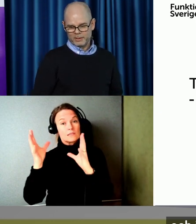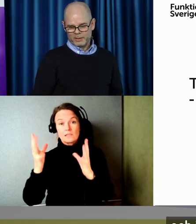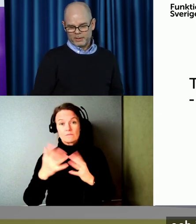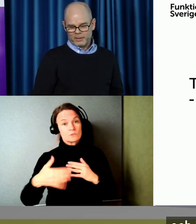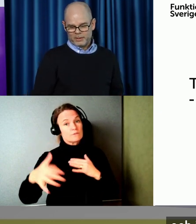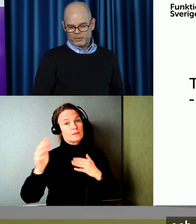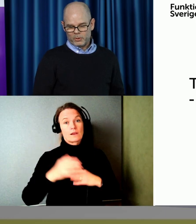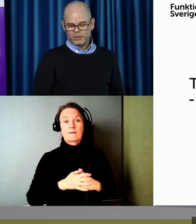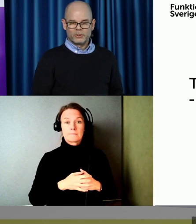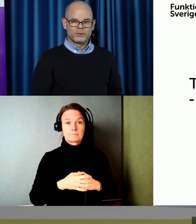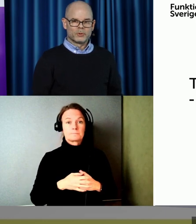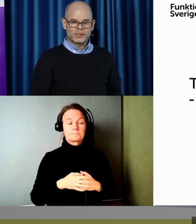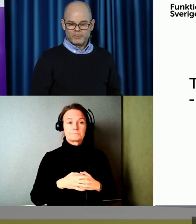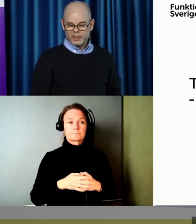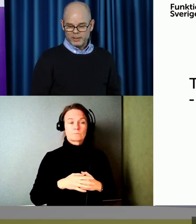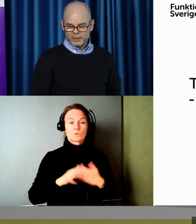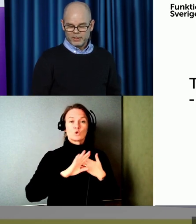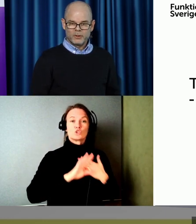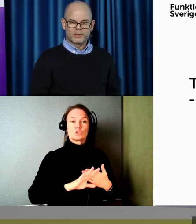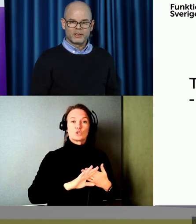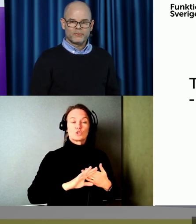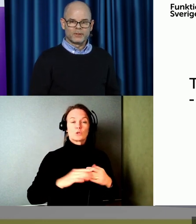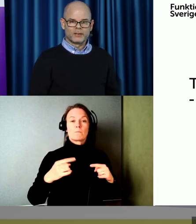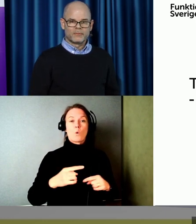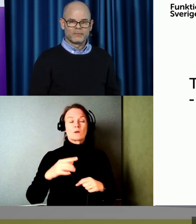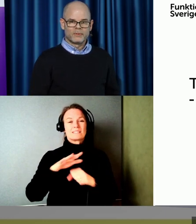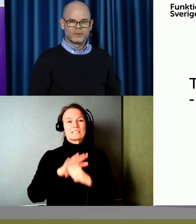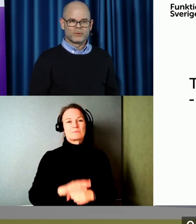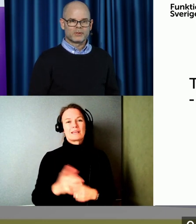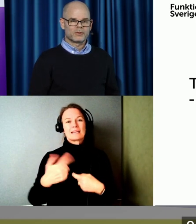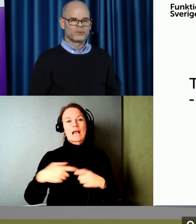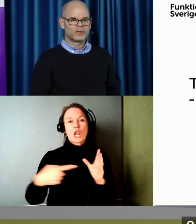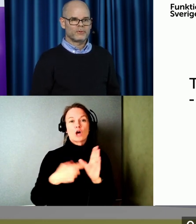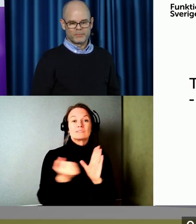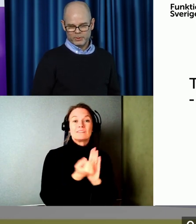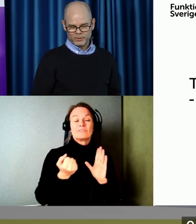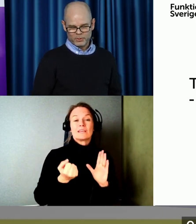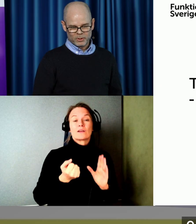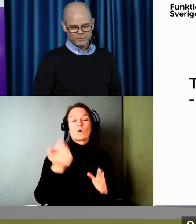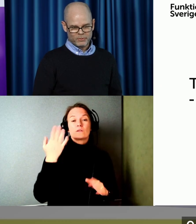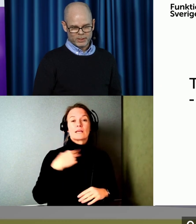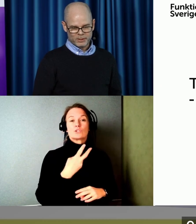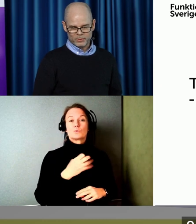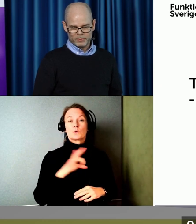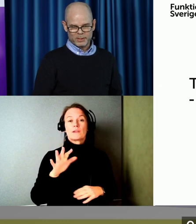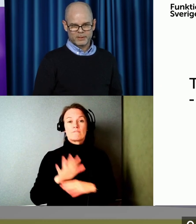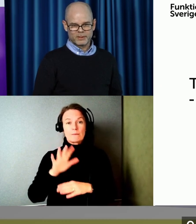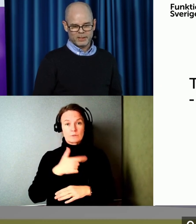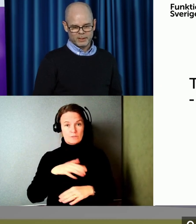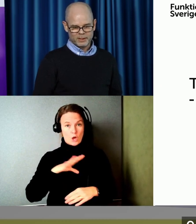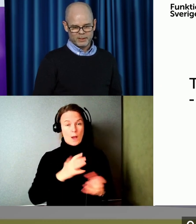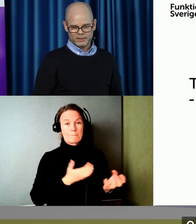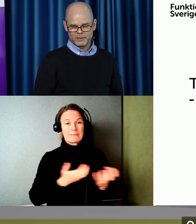vidare. Och skydd mot diskriminering i lagstiftning. sen 2015 så har vi ju faktiskt då